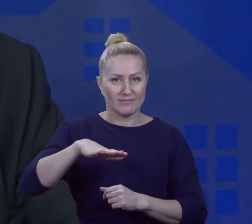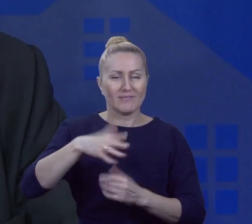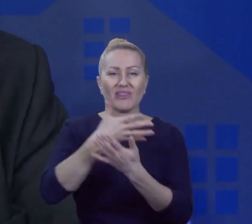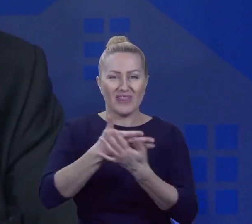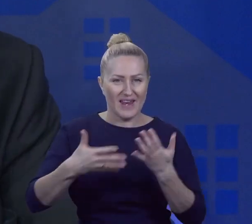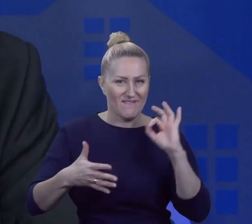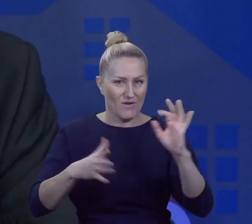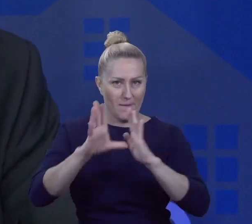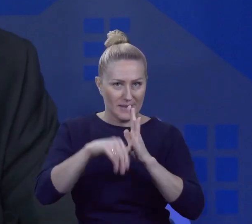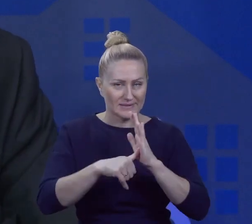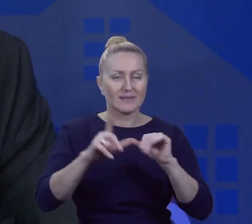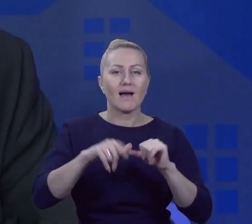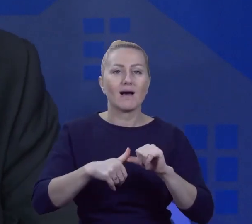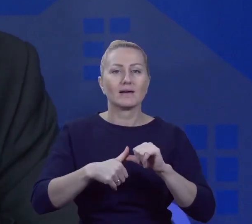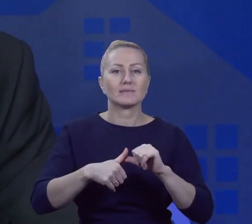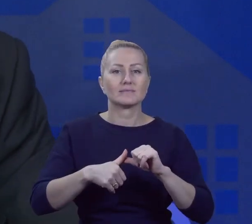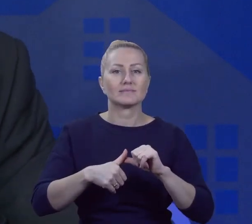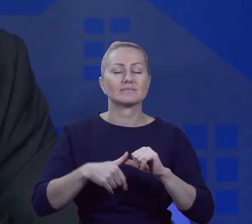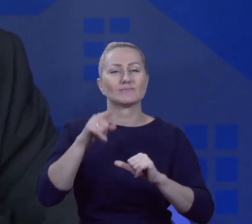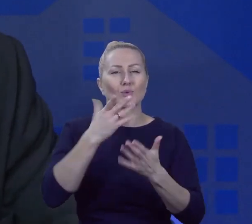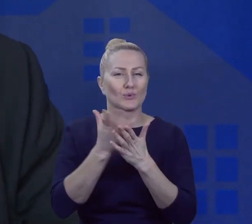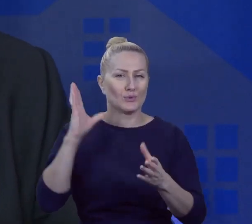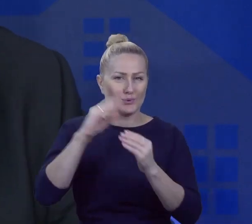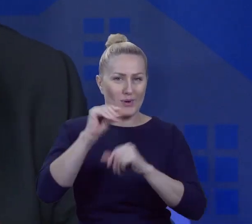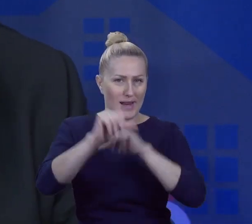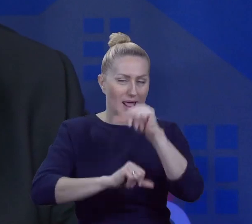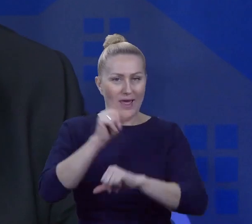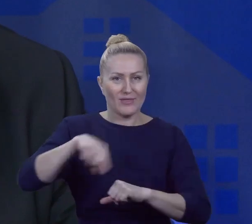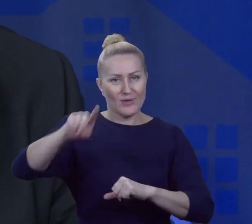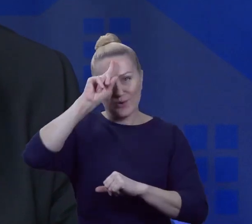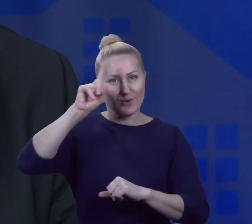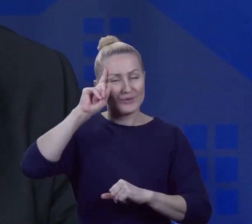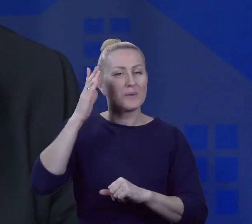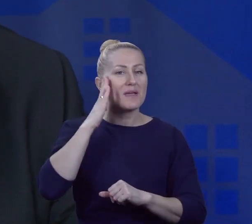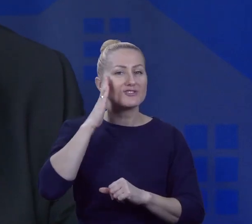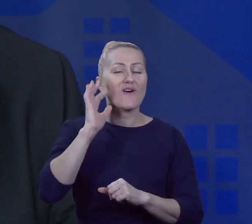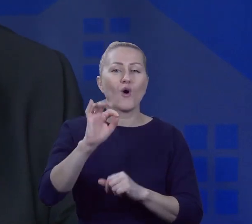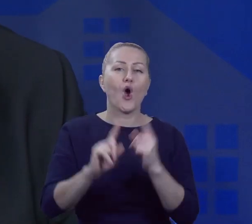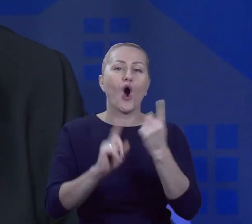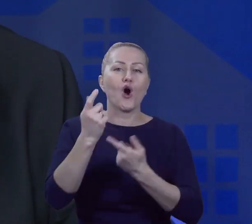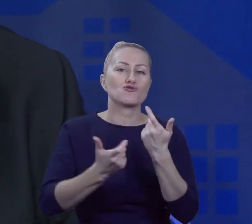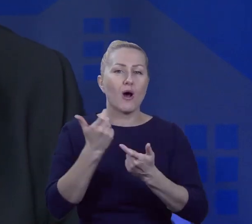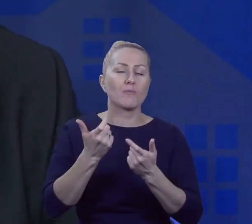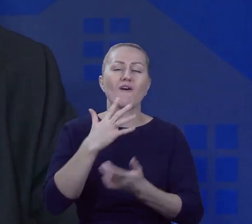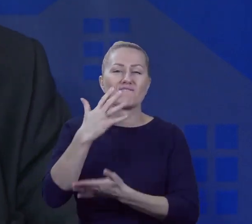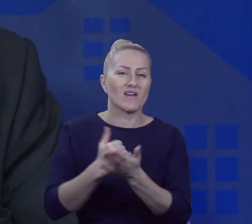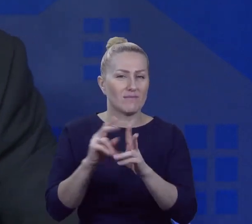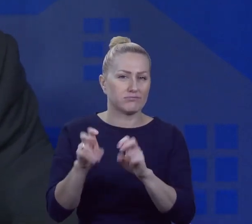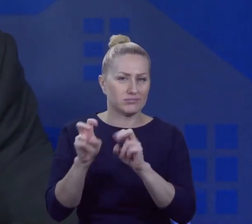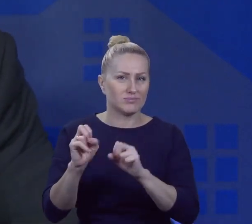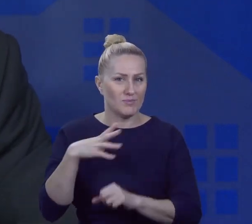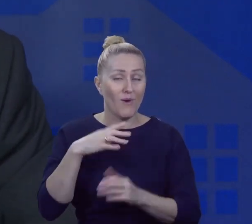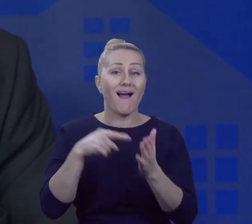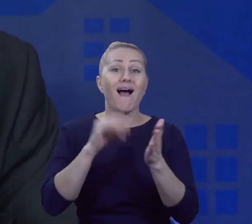miejski, ale od wielu lat ci mieszkańcy tamte ogródki użytkowali i akurat w tym